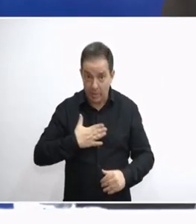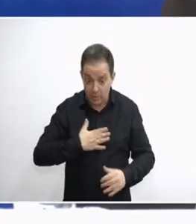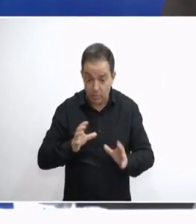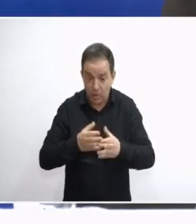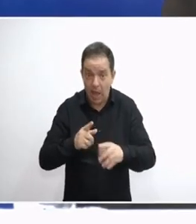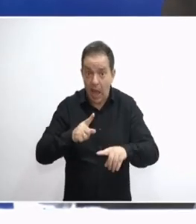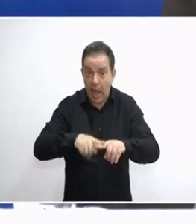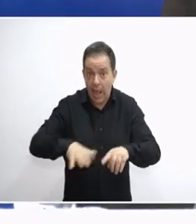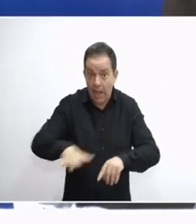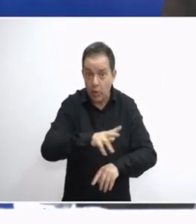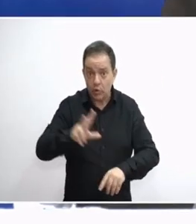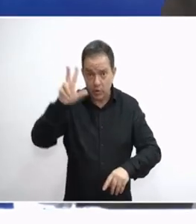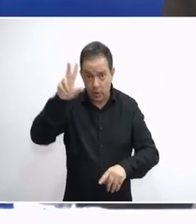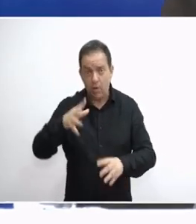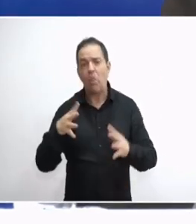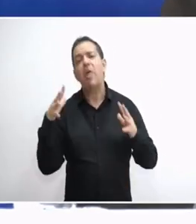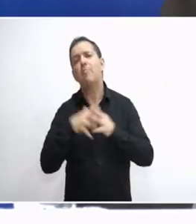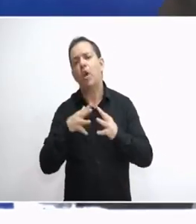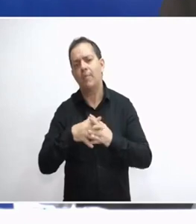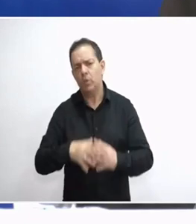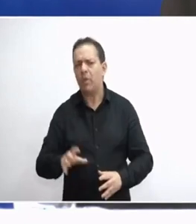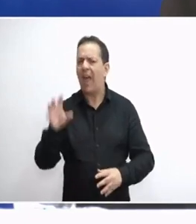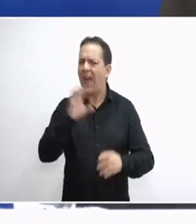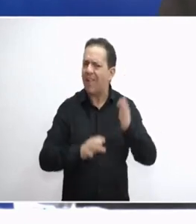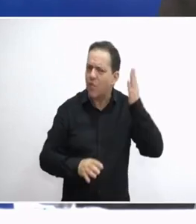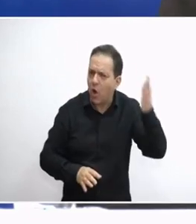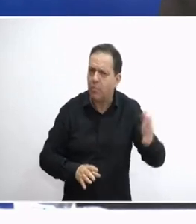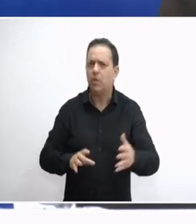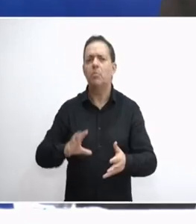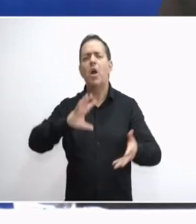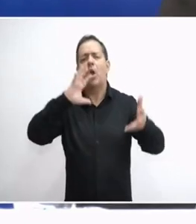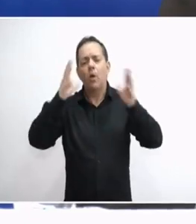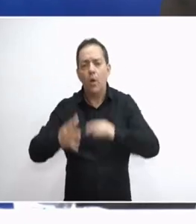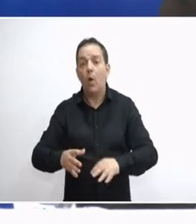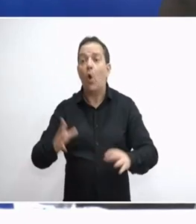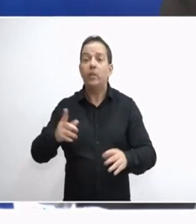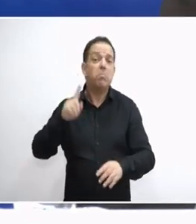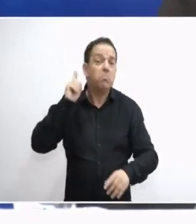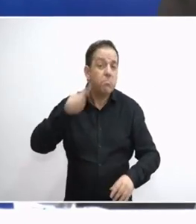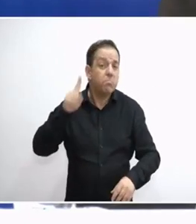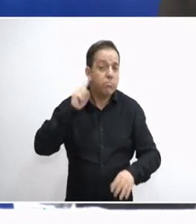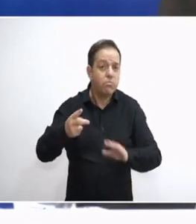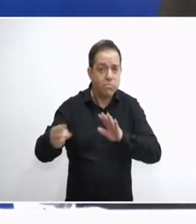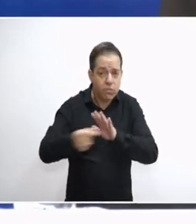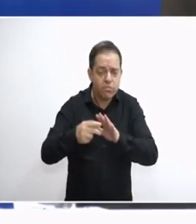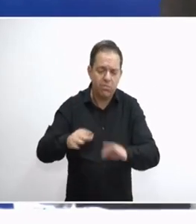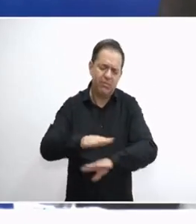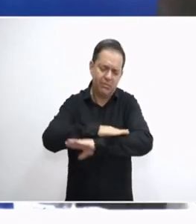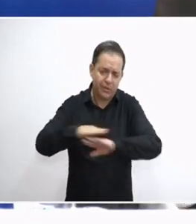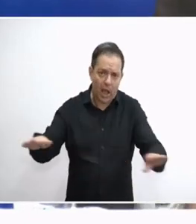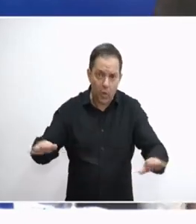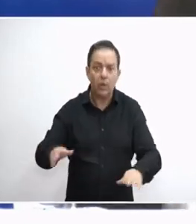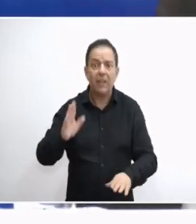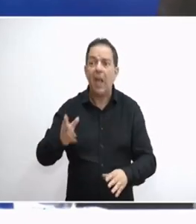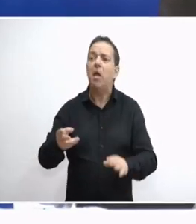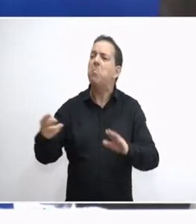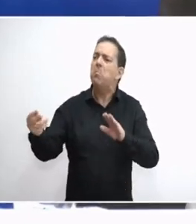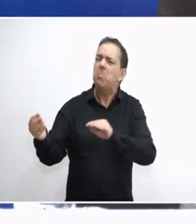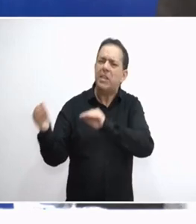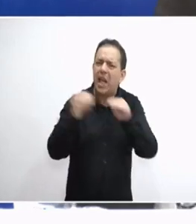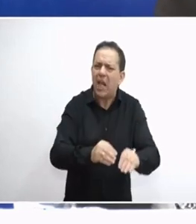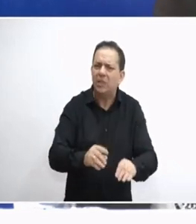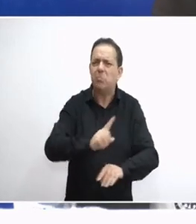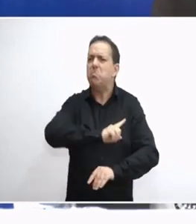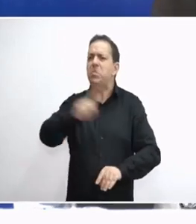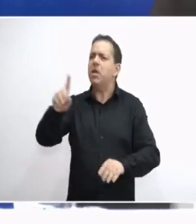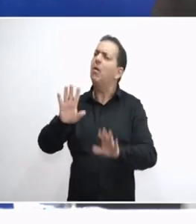πολεμήσει η Ελλήνους συνέλευση και στην Ευρώπη αλλά και στον Παγκόσμιο Χάρτη να σταματήσει κάθε παράνομη μετανάστευση αλλά να σταματήσει να υπάρχει και μετανάστευση. Κανείς δεν θέλει